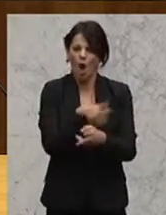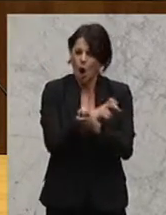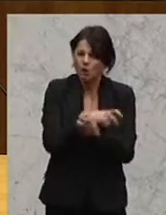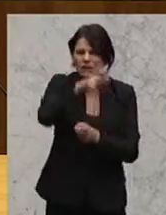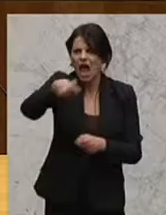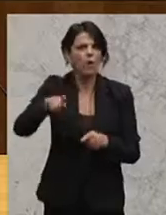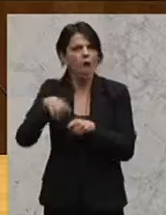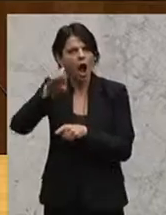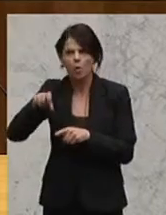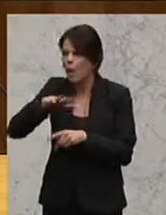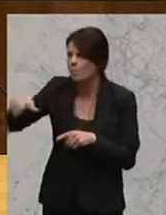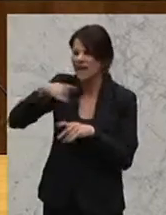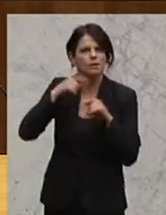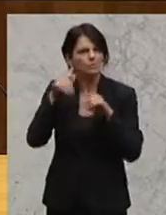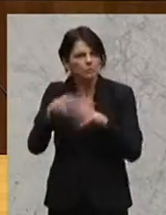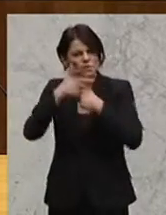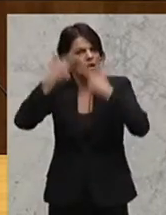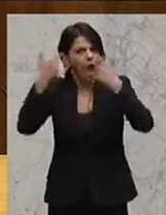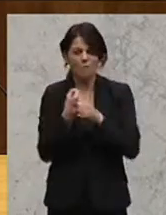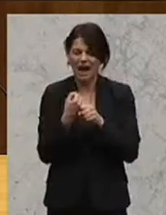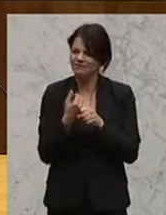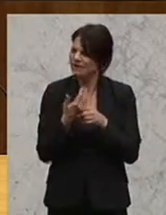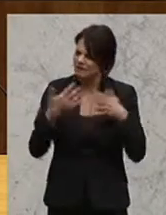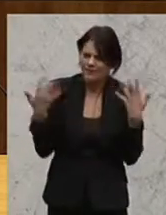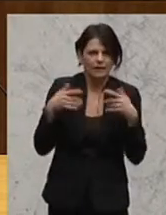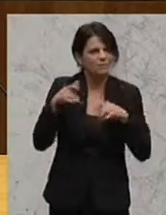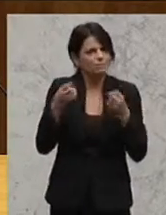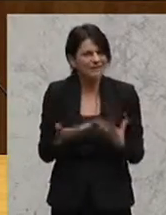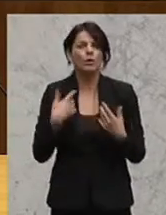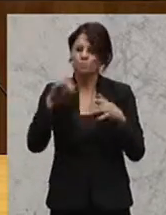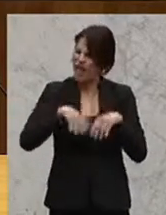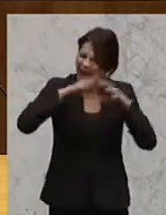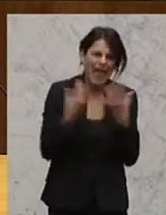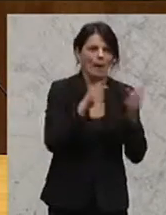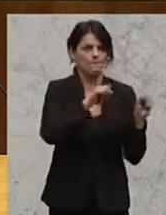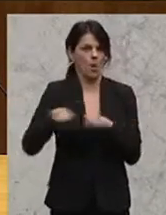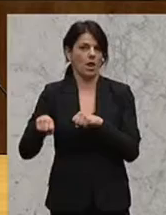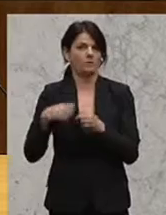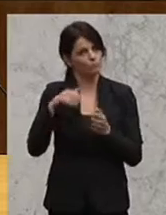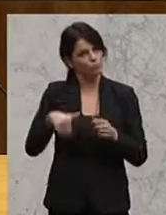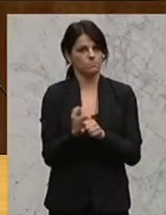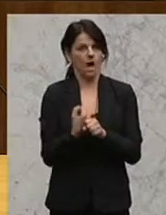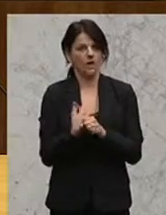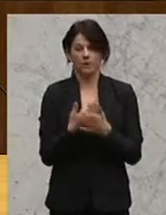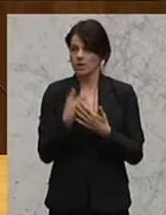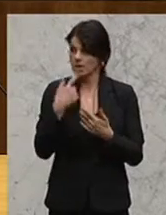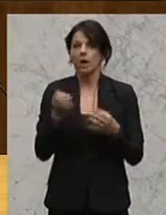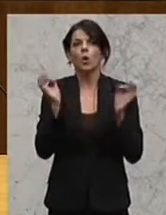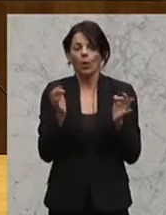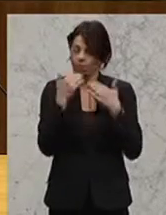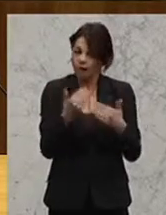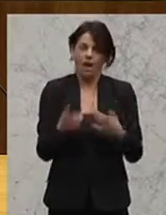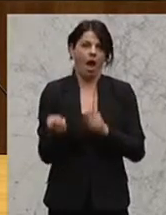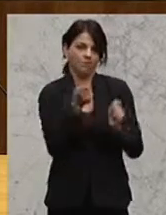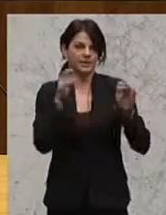Europa hier alles, was möglich ist, zumindest in diesem Bereich ergreifen. Also daher kann ich nur sagen, gut, dass es den Antrag